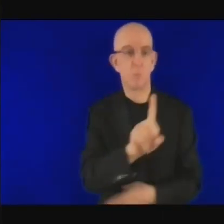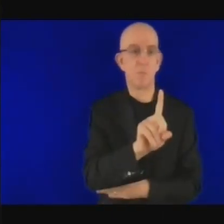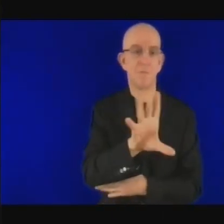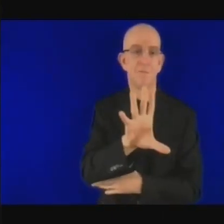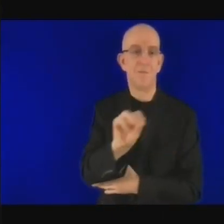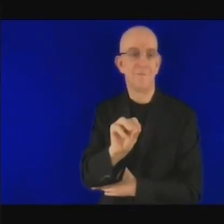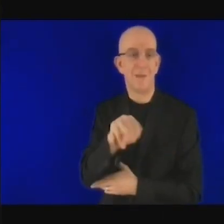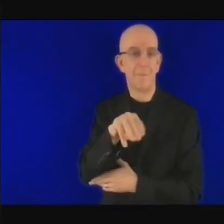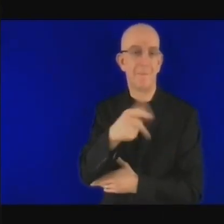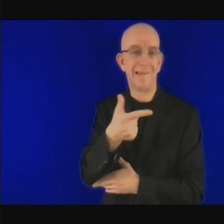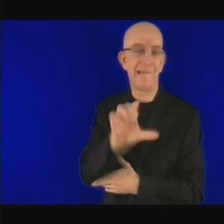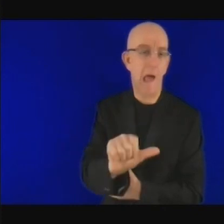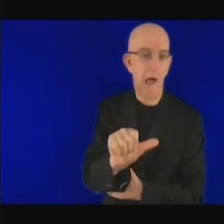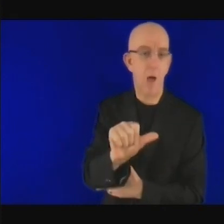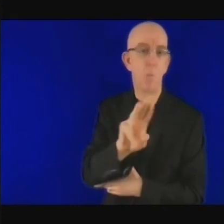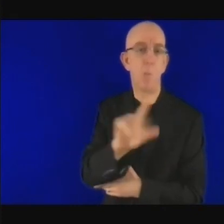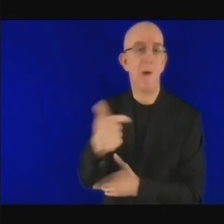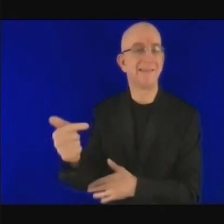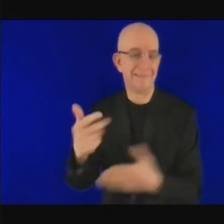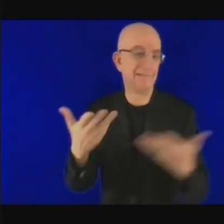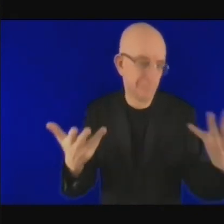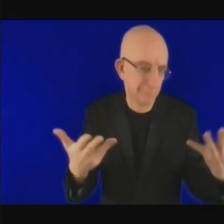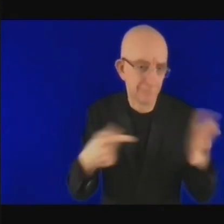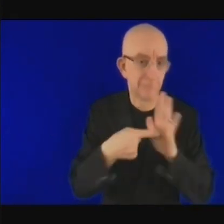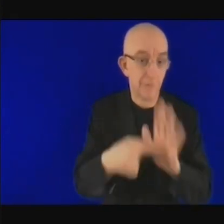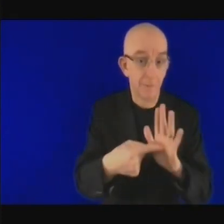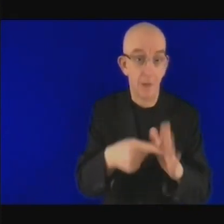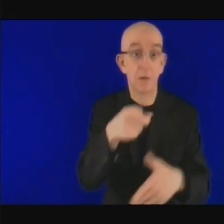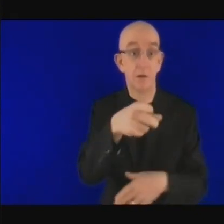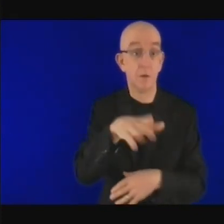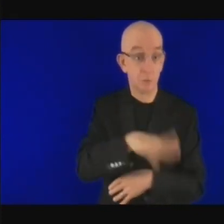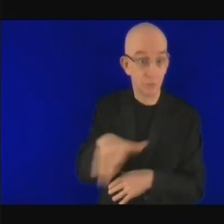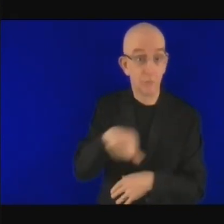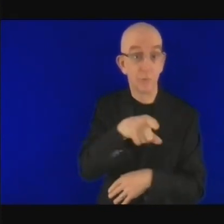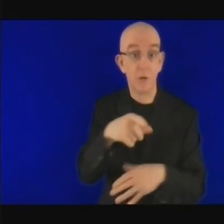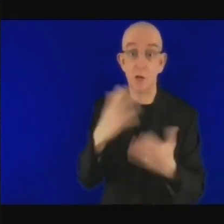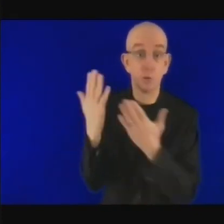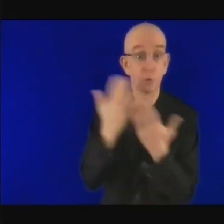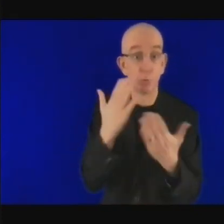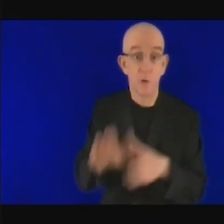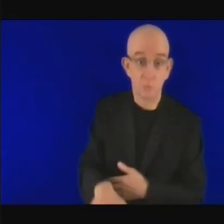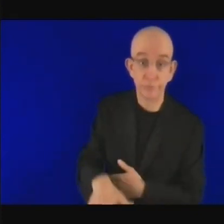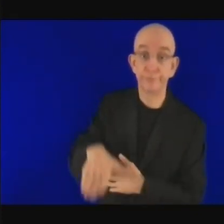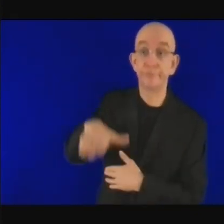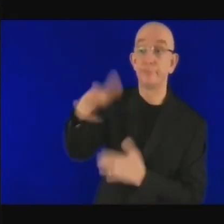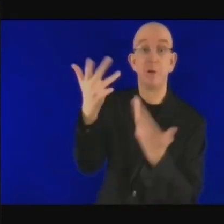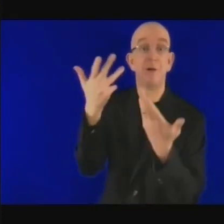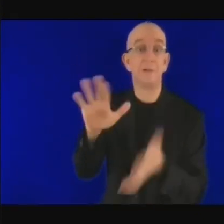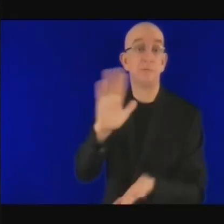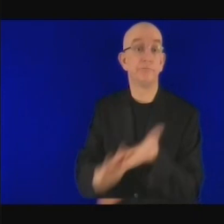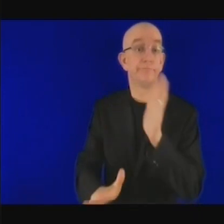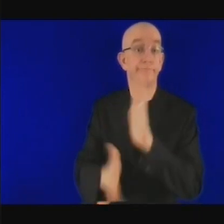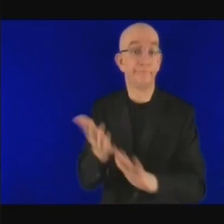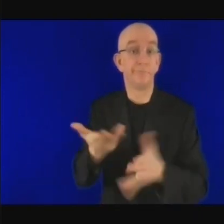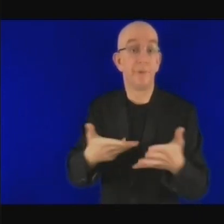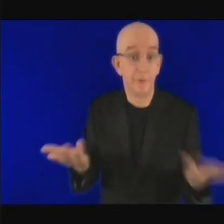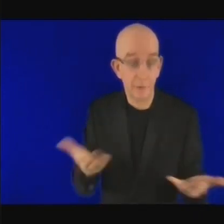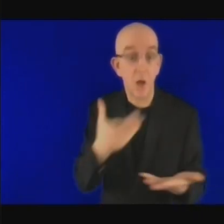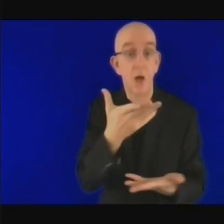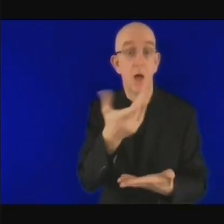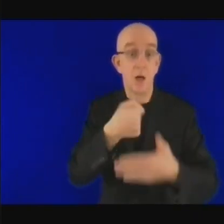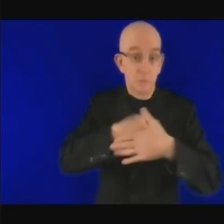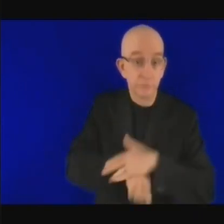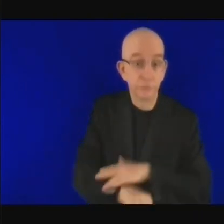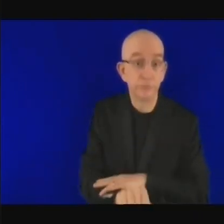la personne commence son projet en énergie renouvelable aujourd'hui et bien votre enfant aura certainement terminé l'école primaire